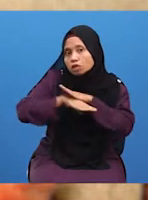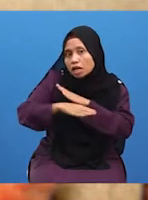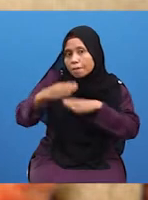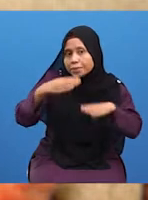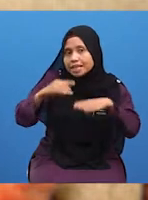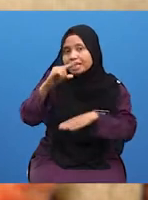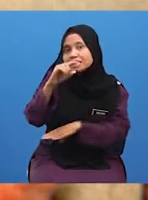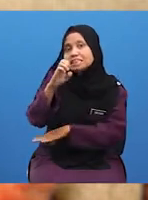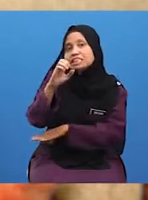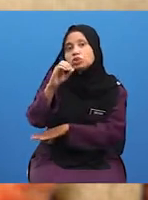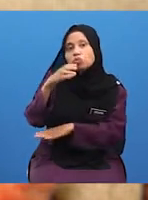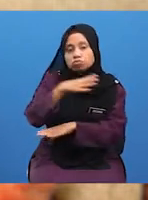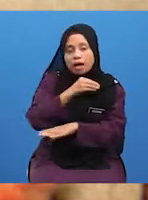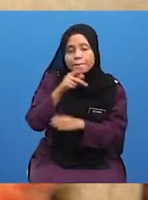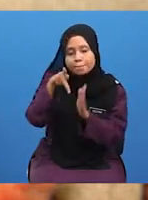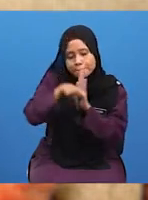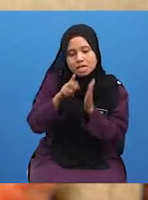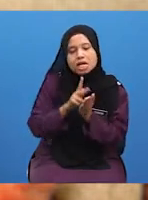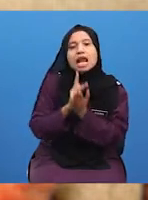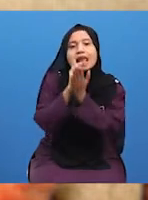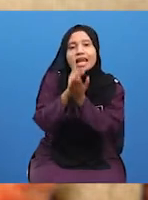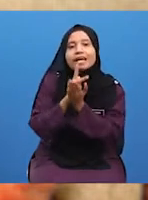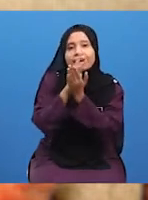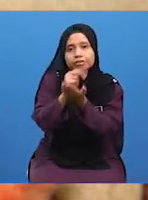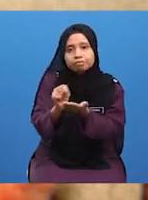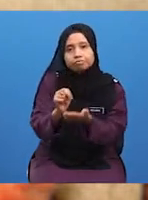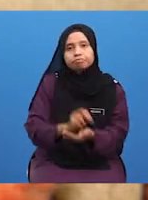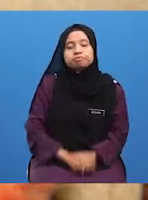geografi dan pelayaran. semoga persep itu